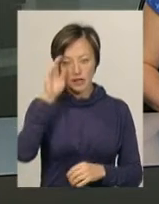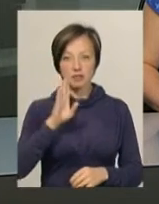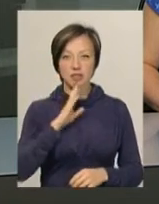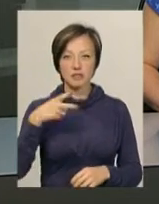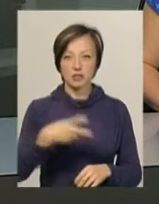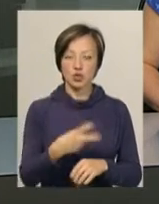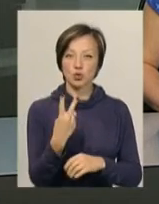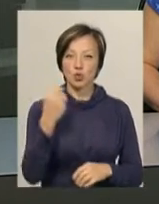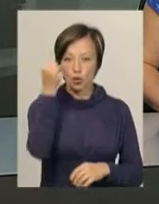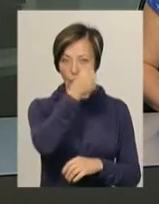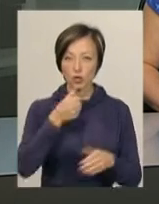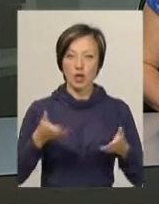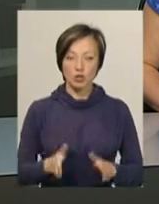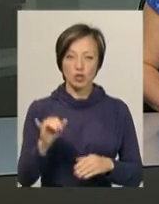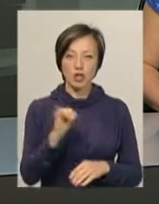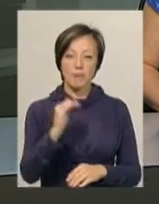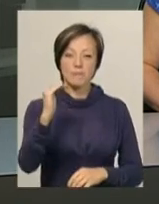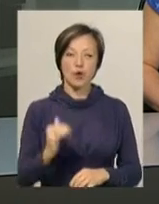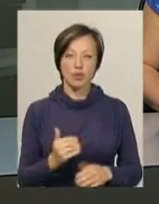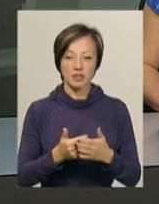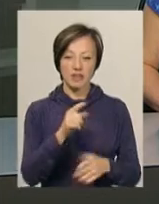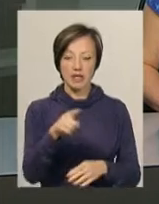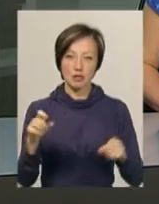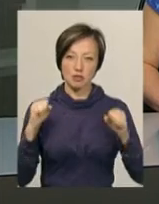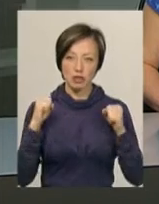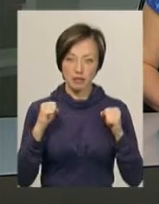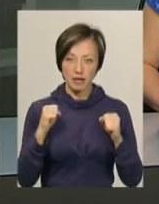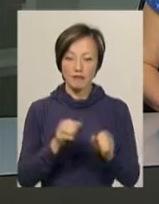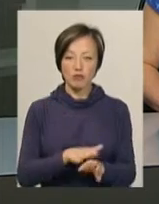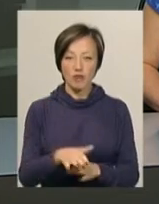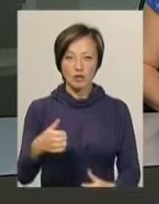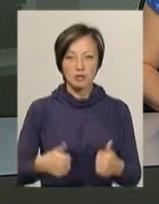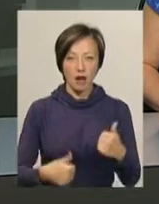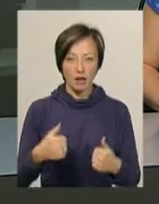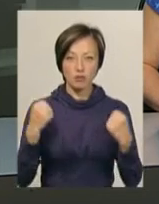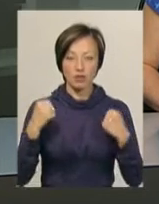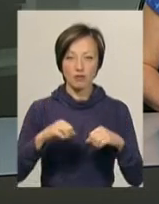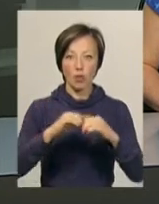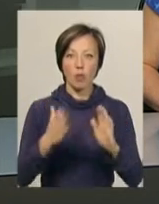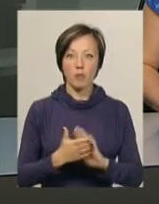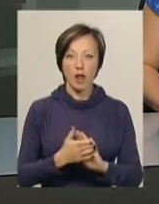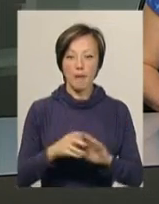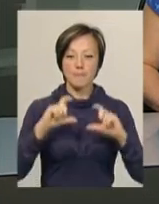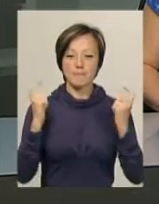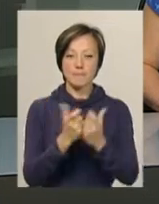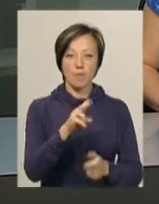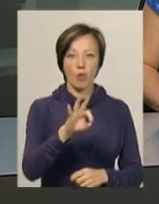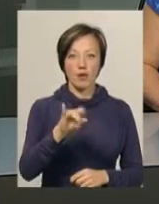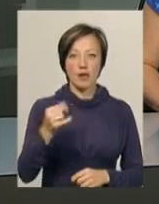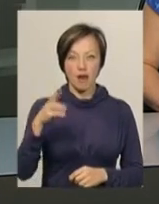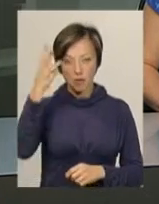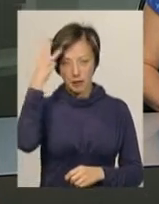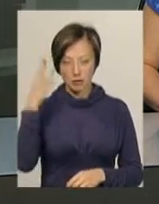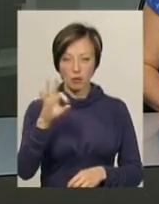дівчата 2002 року народження та молодші від них спортсмени. Відбуваються змагання на спортивному комплексі «Поділля» в Хмельницькому.